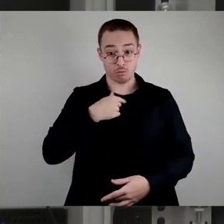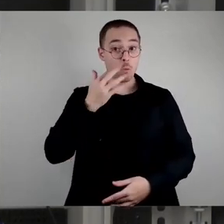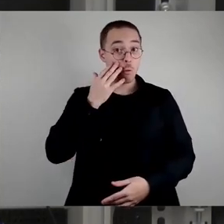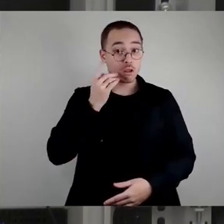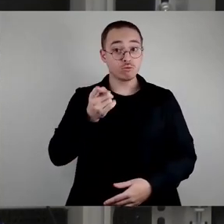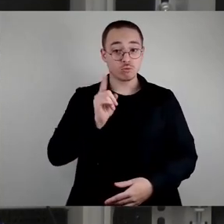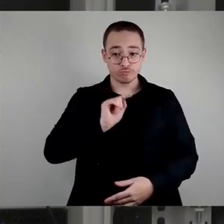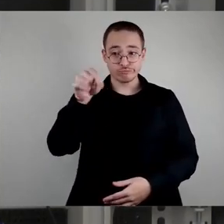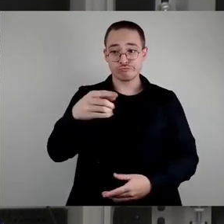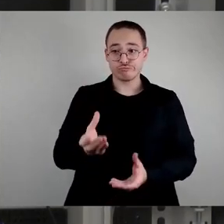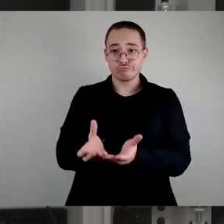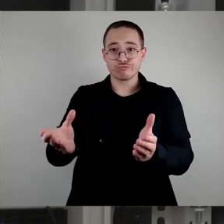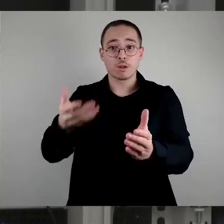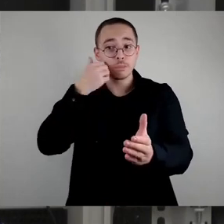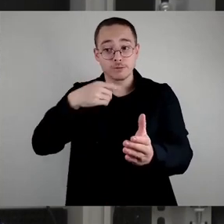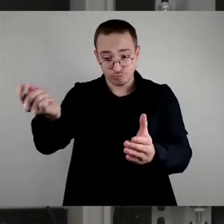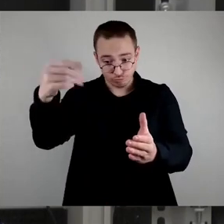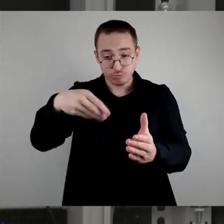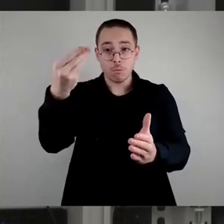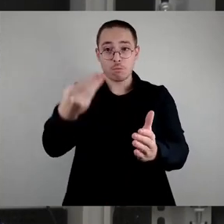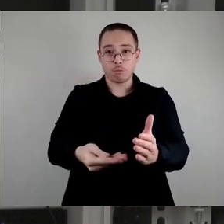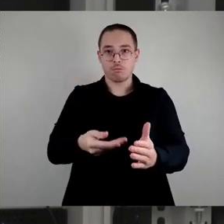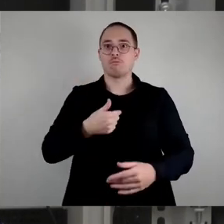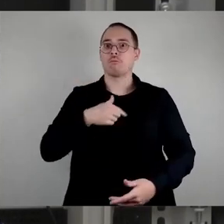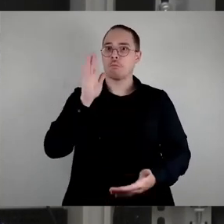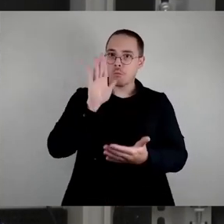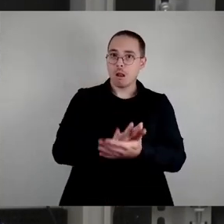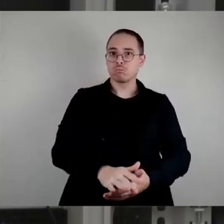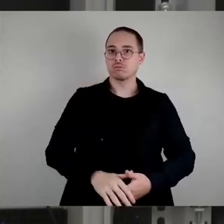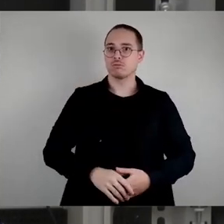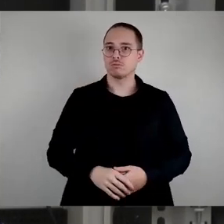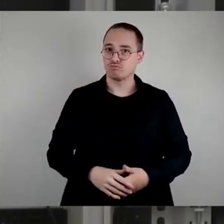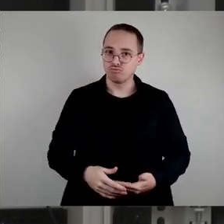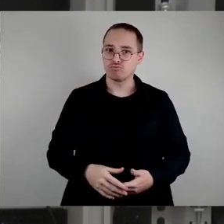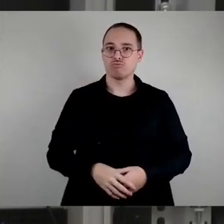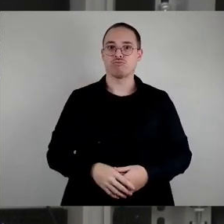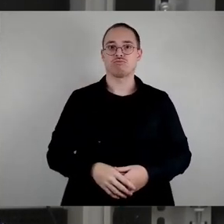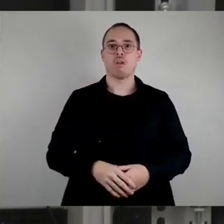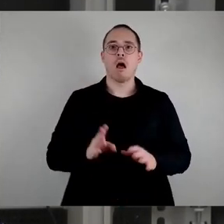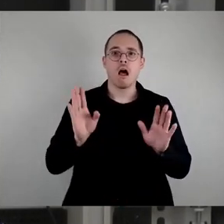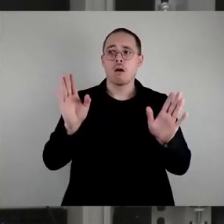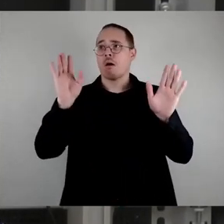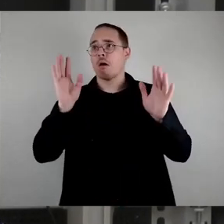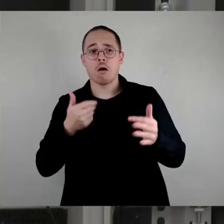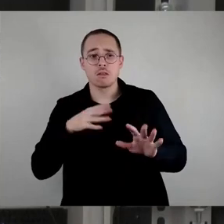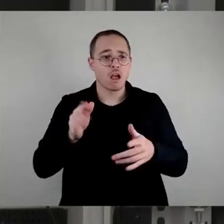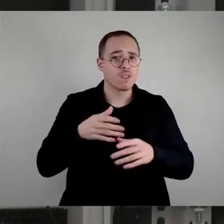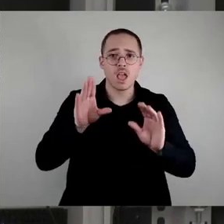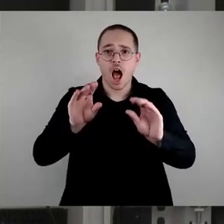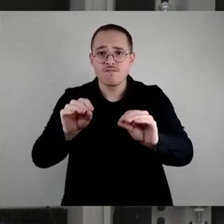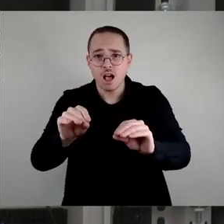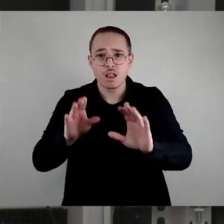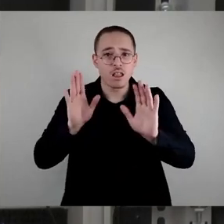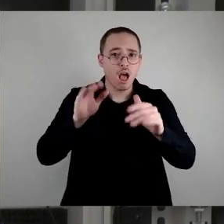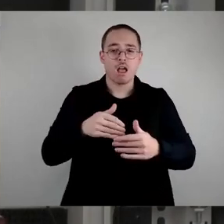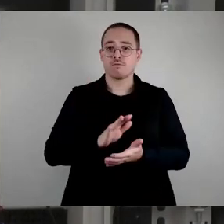Funktioniert. Hier, hör es zu, ich habe es probiert, es funktioniert. Wo eine Mann gesagt hat, naja, aber ich darf das nicht anfassen. Und da kam die junge Dame dann mit